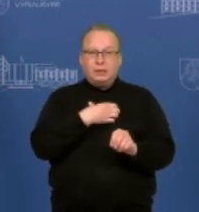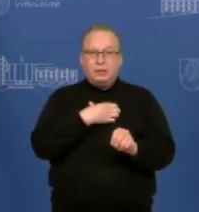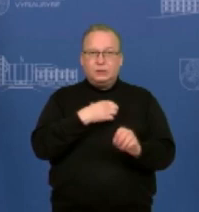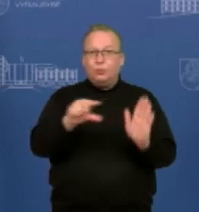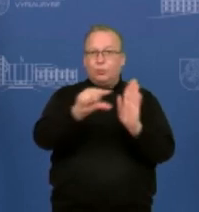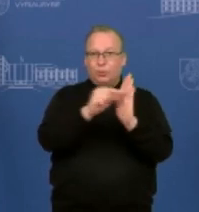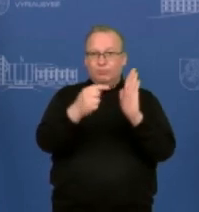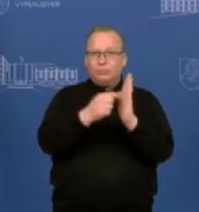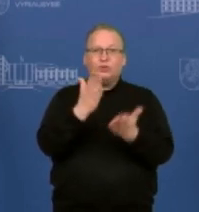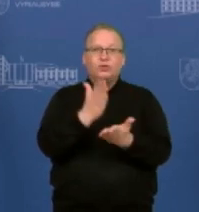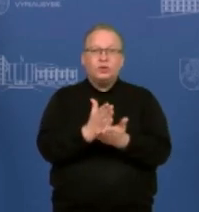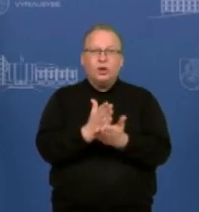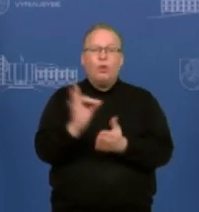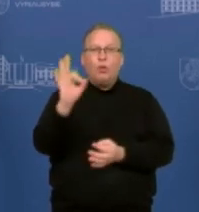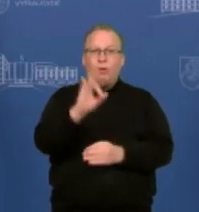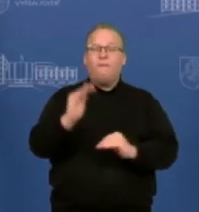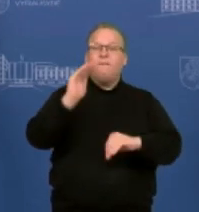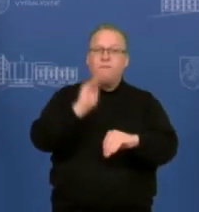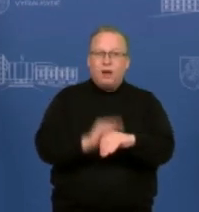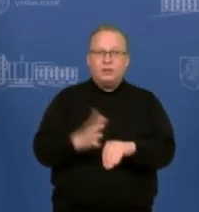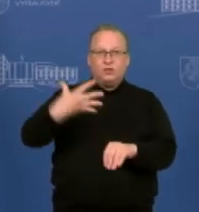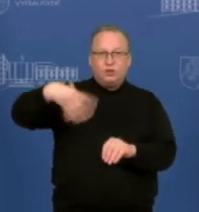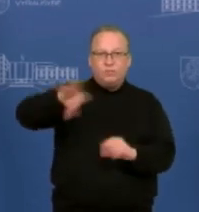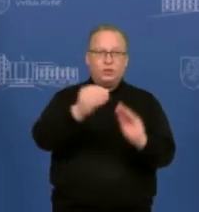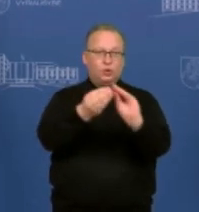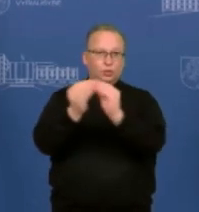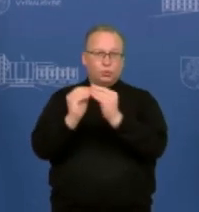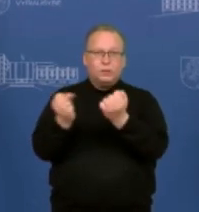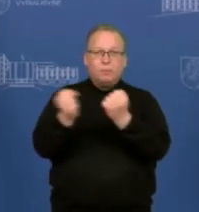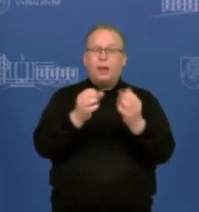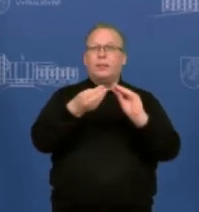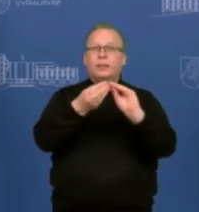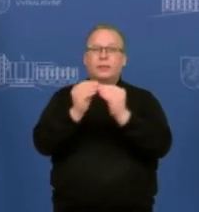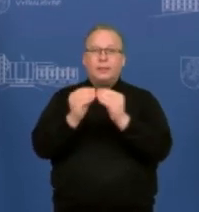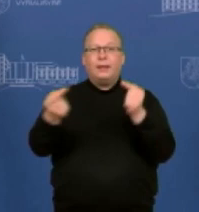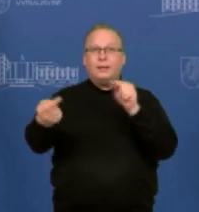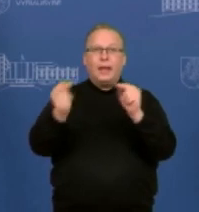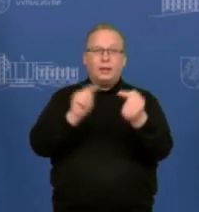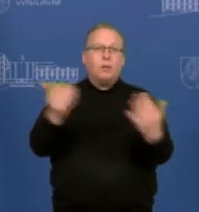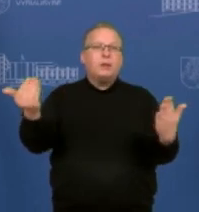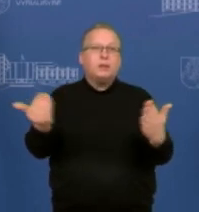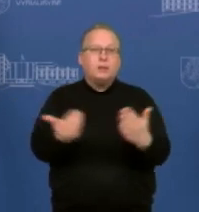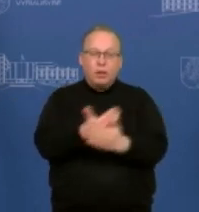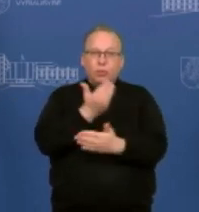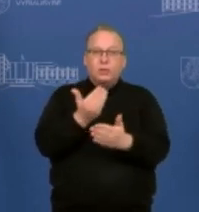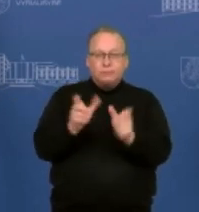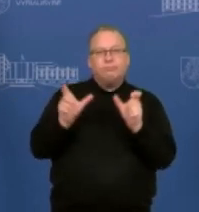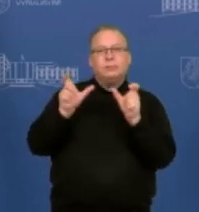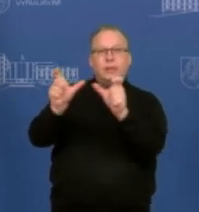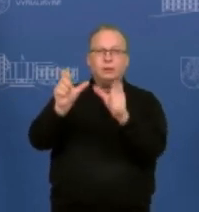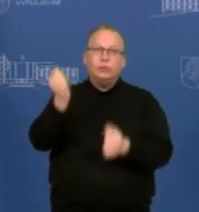praktiškai visi yra sutarę, kad yra derinamas naujas sankcijų paketas,